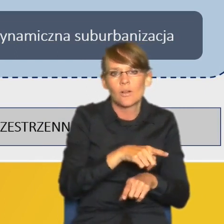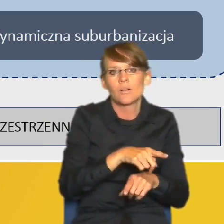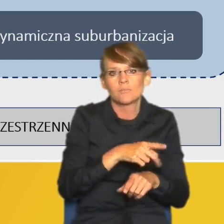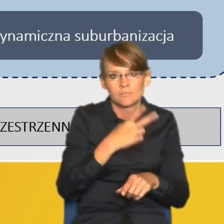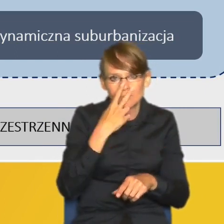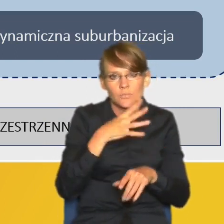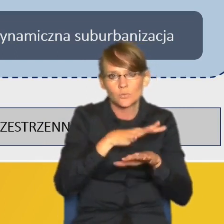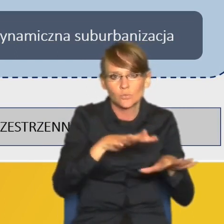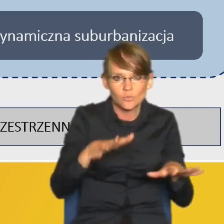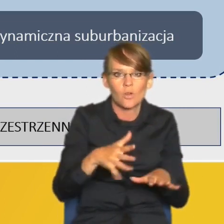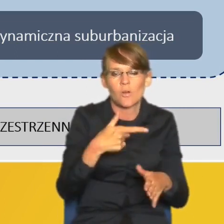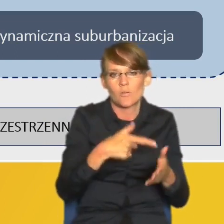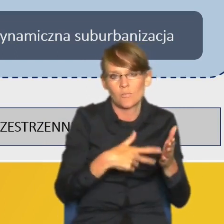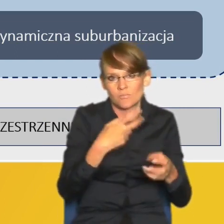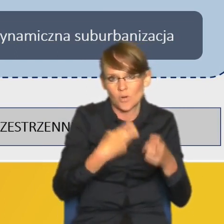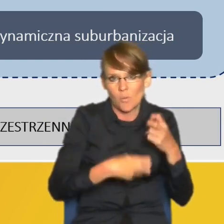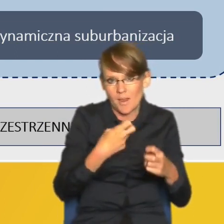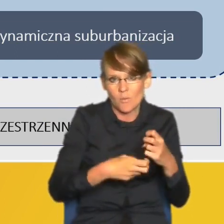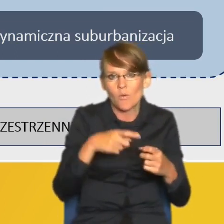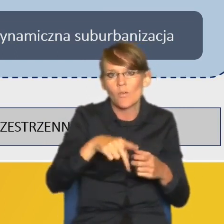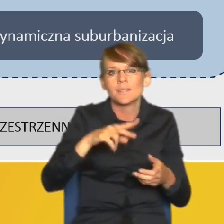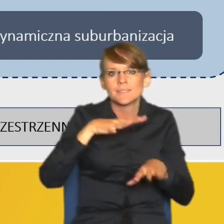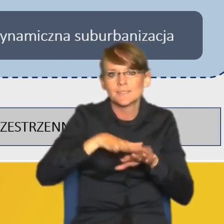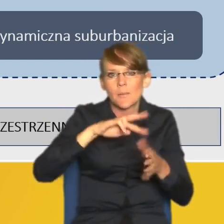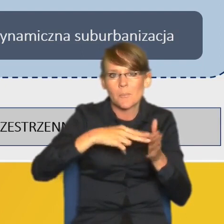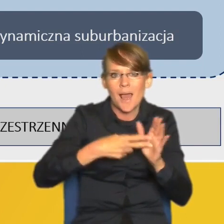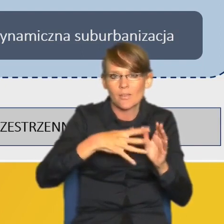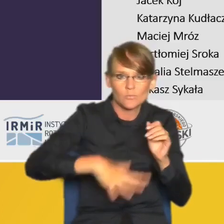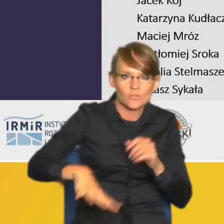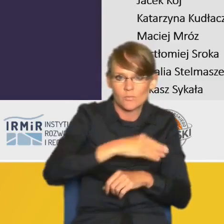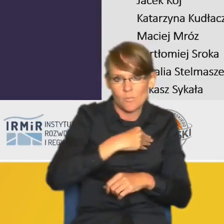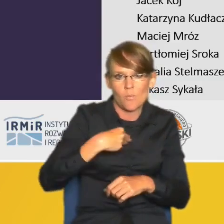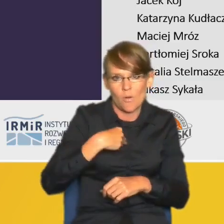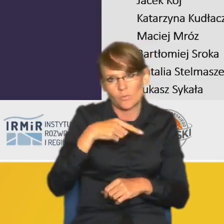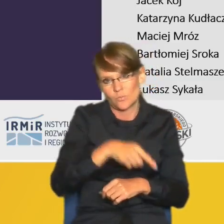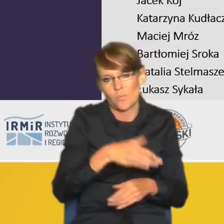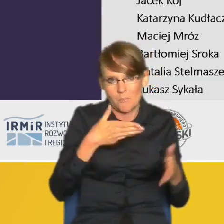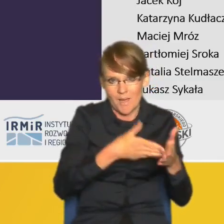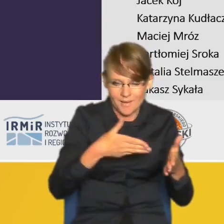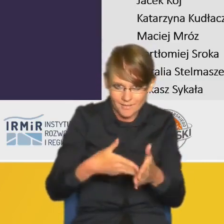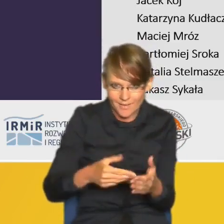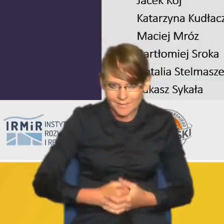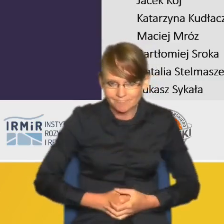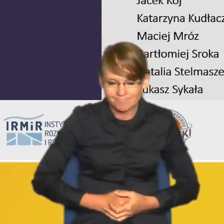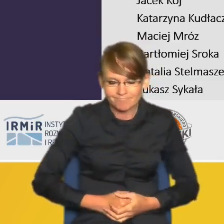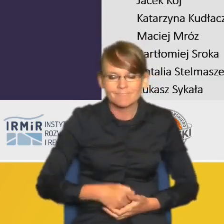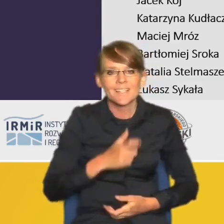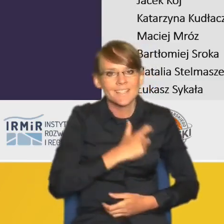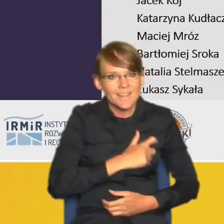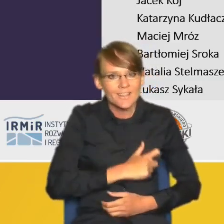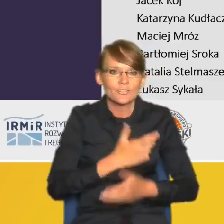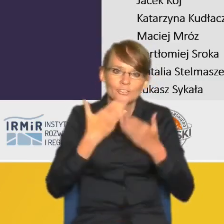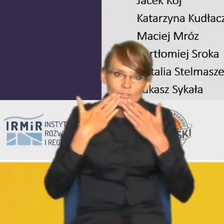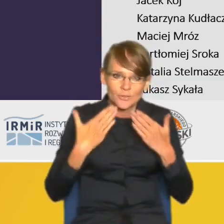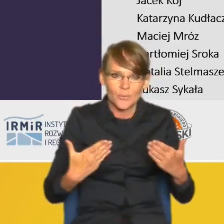i bariery systemu planowania przestrzennego w Polsce. Bardzo serdecznie, w imieniu całego zespołu,